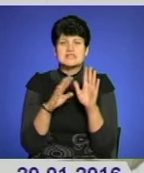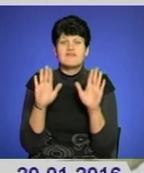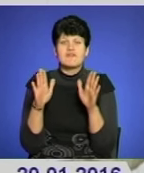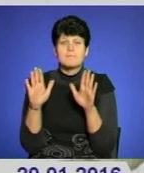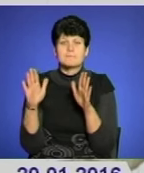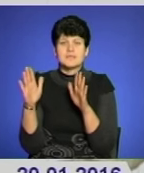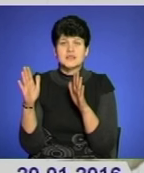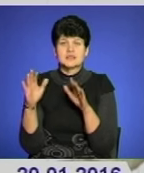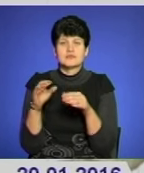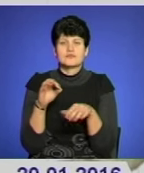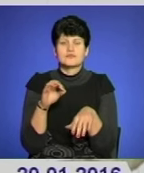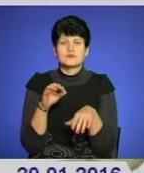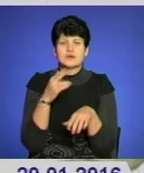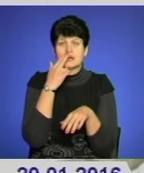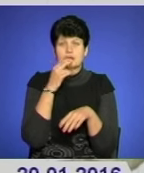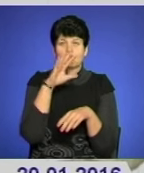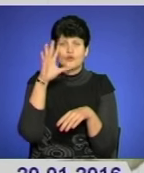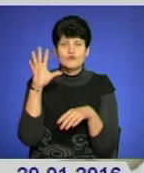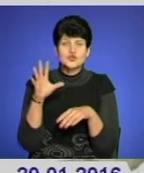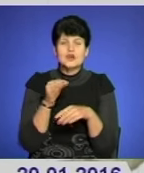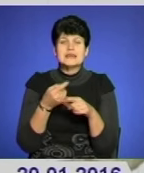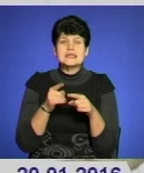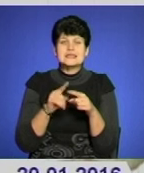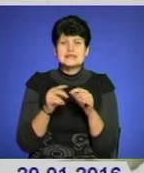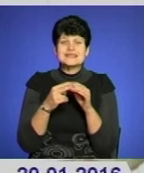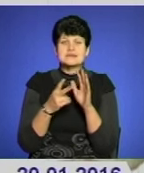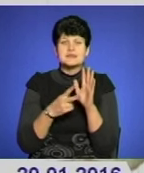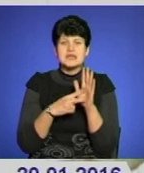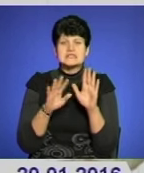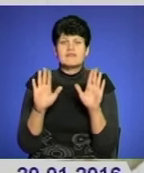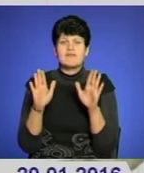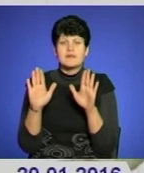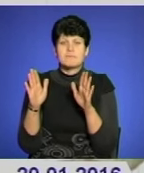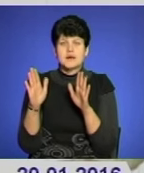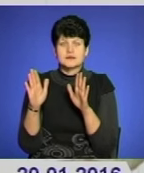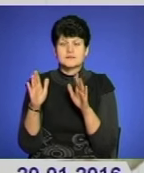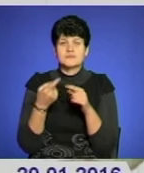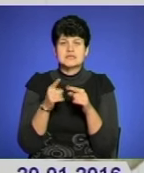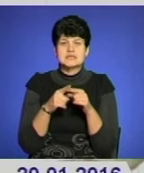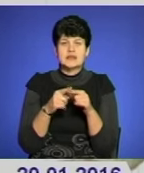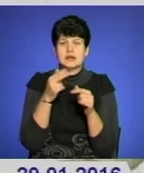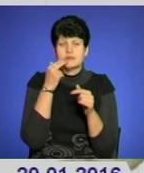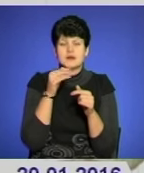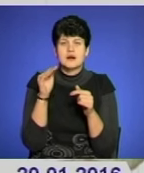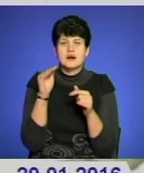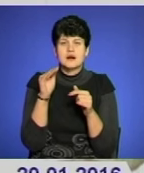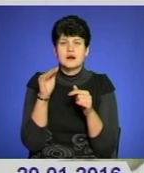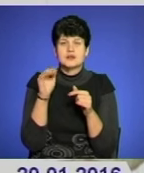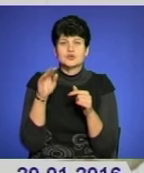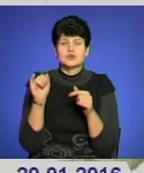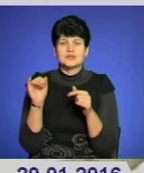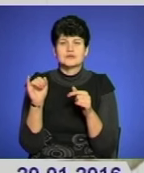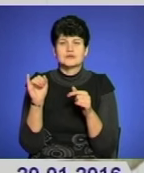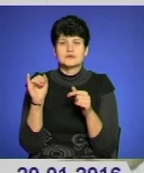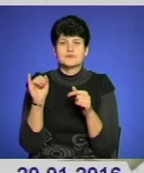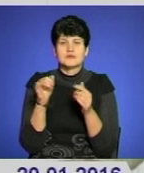грипу всього. Із них 17 випадків – це грип H1N1, пандемічний.